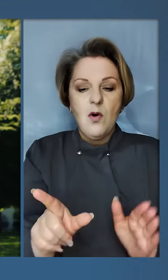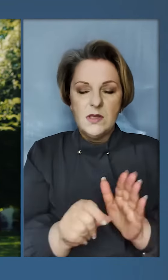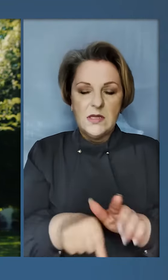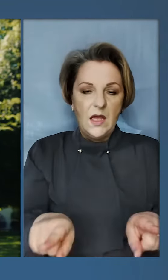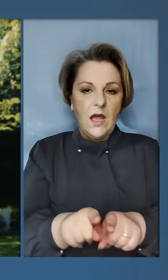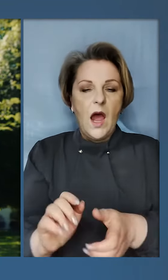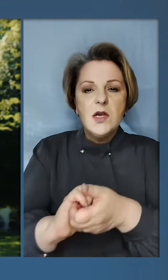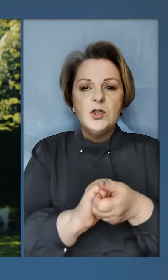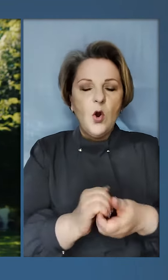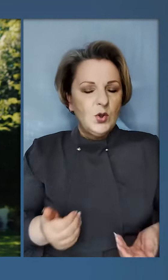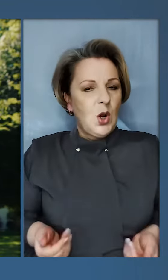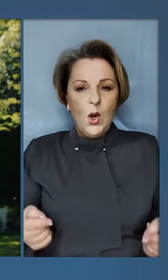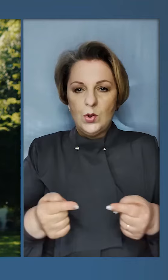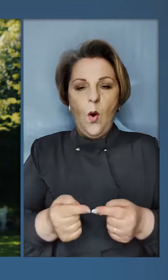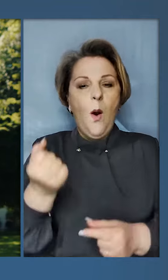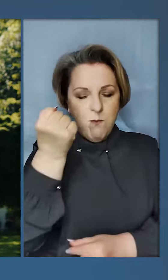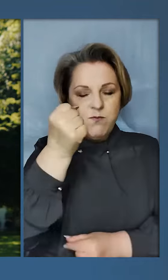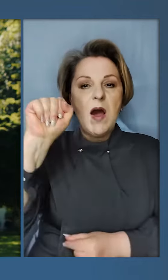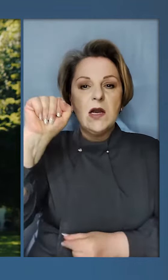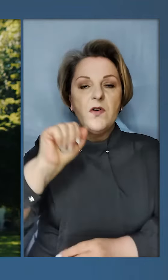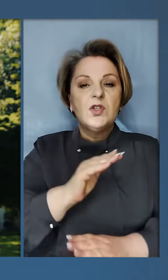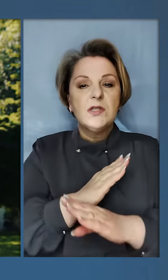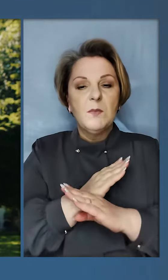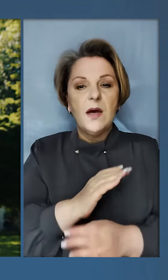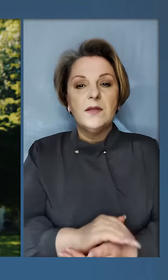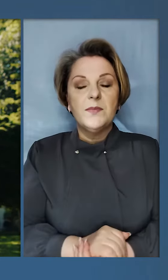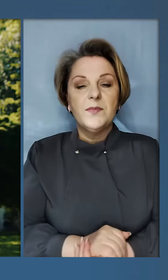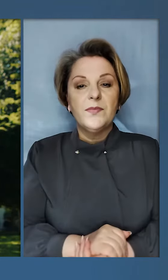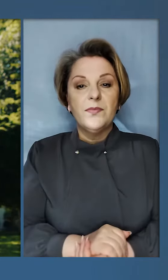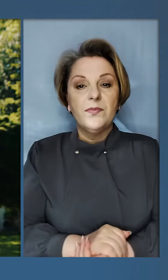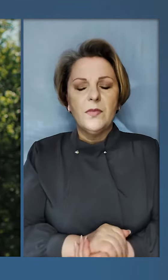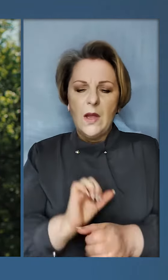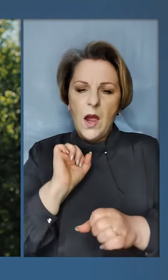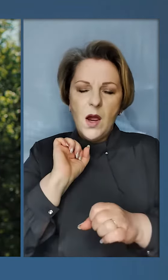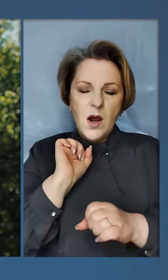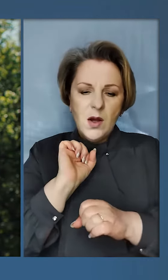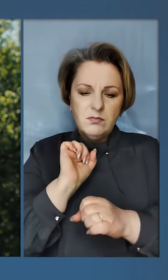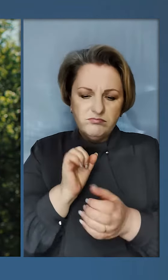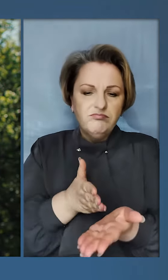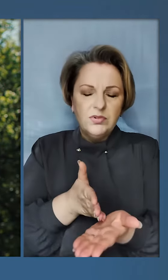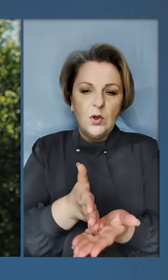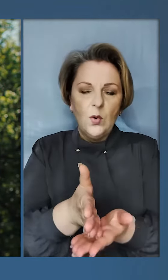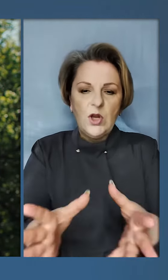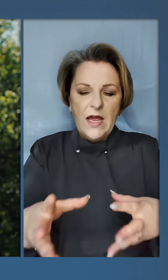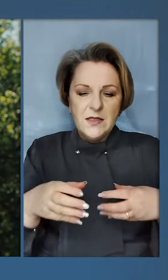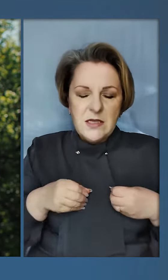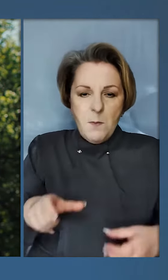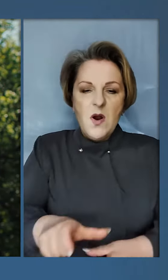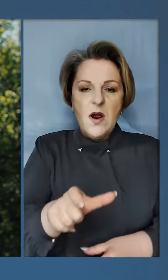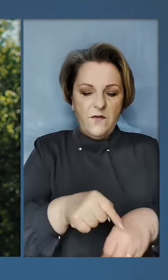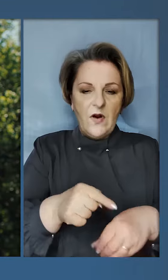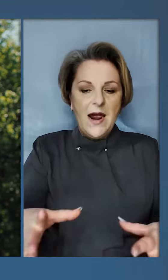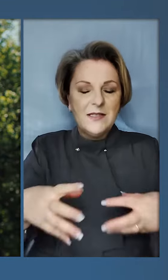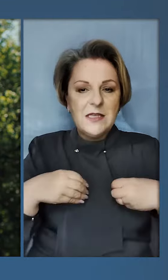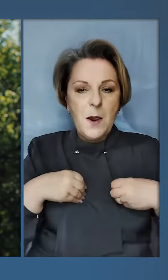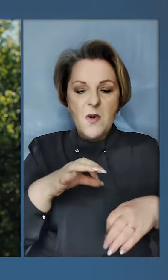з таким союзником життя точно переможе смерть. Толаючи спільний шлях, відчуваючи